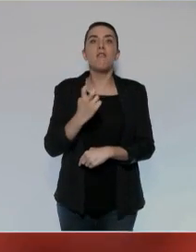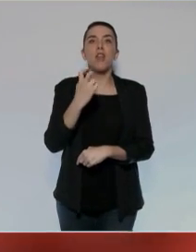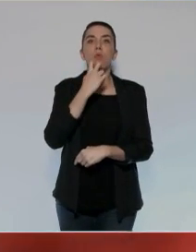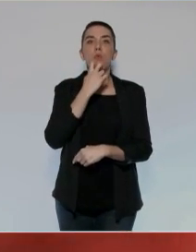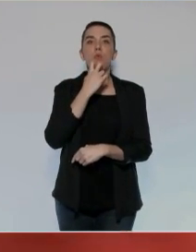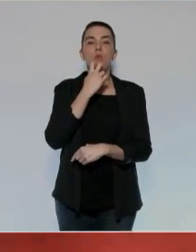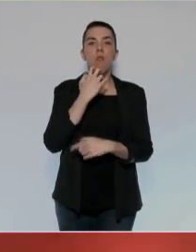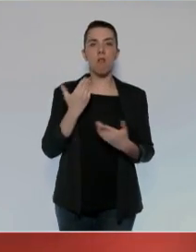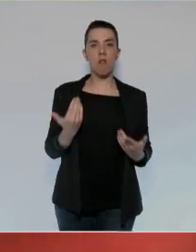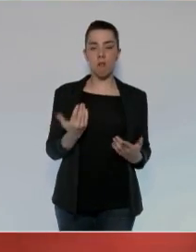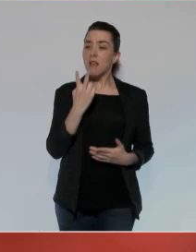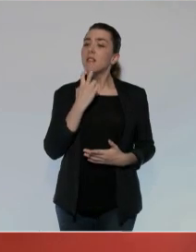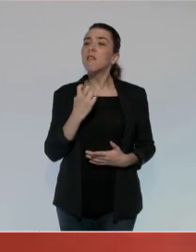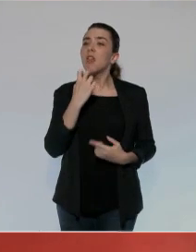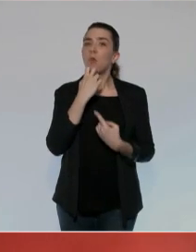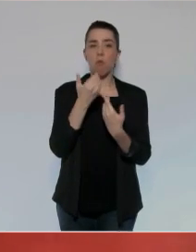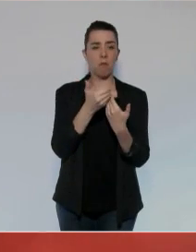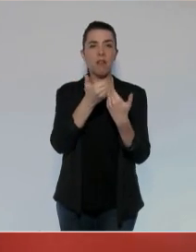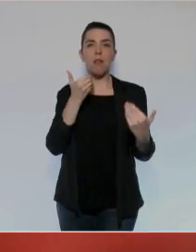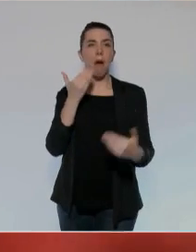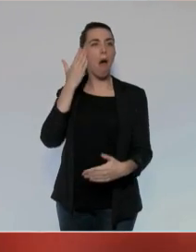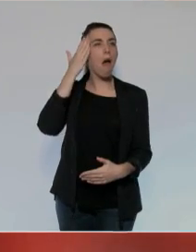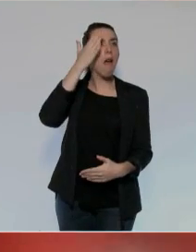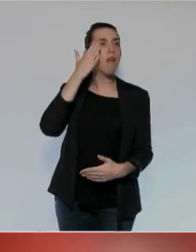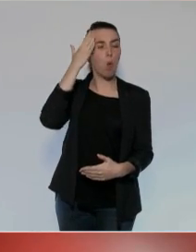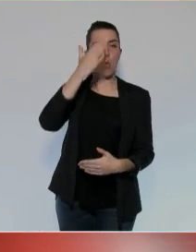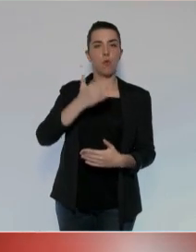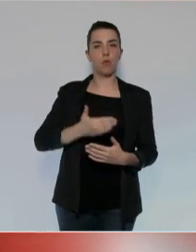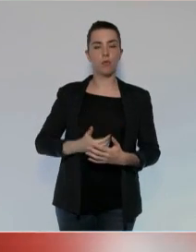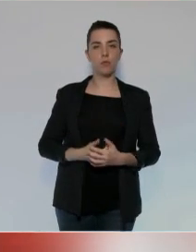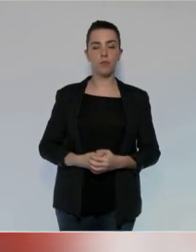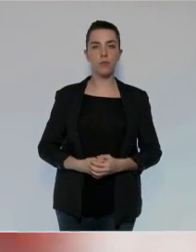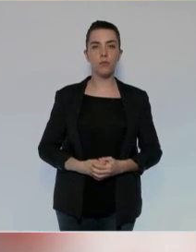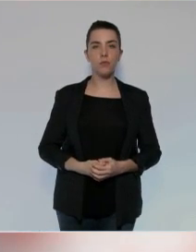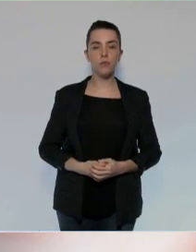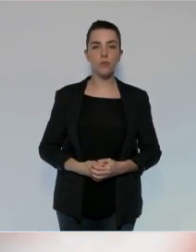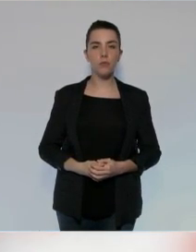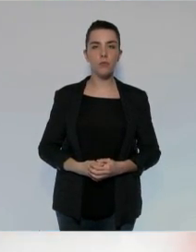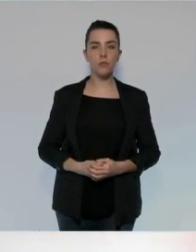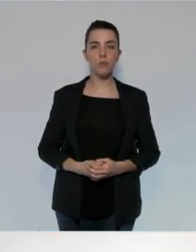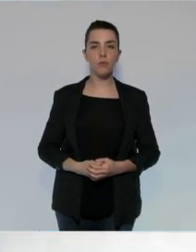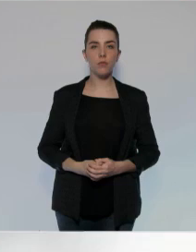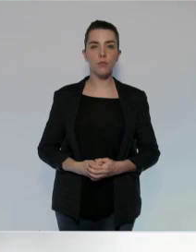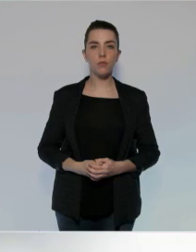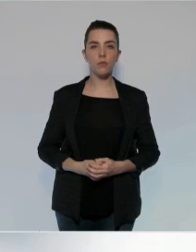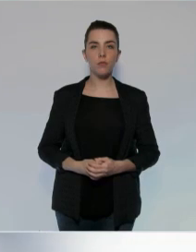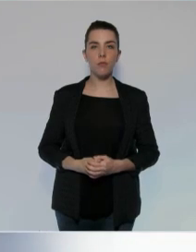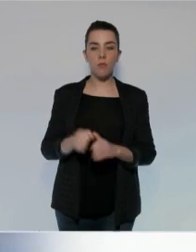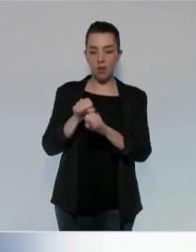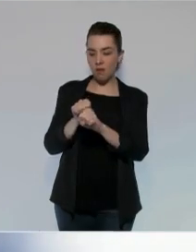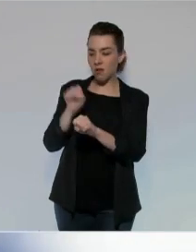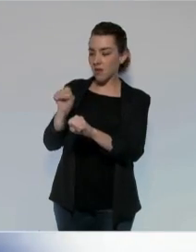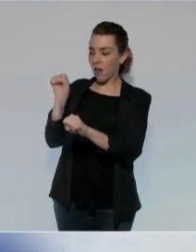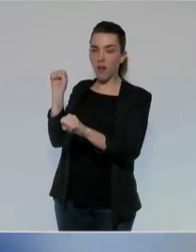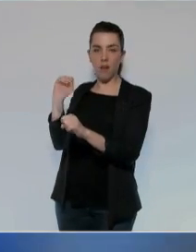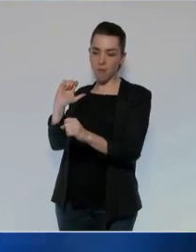en civilisation. Et la civilisation, c'est ce qui nous éloigne de l'animalité. Au fil